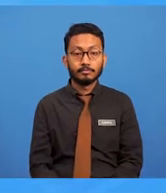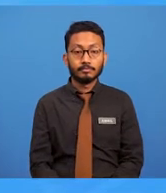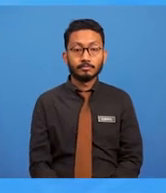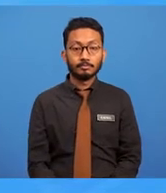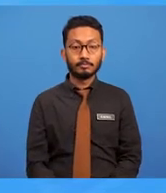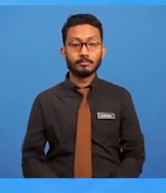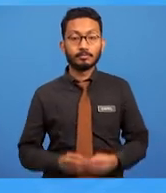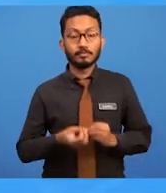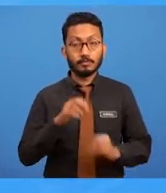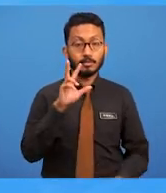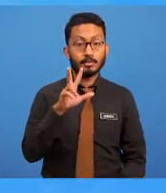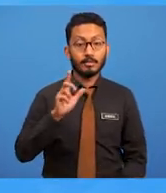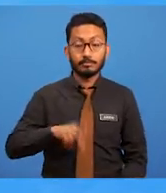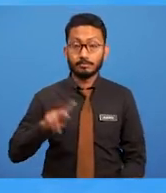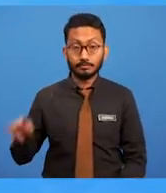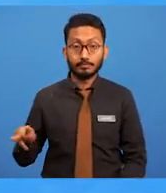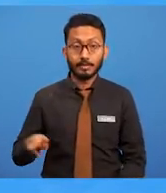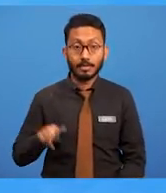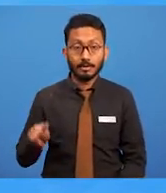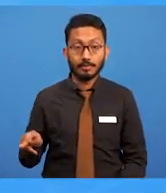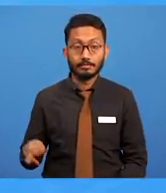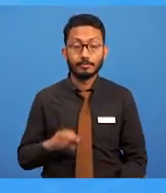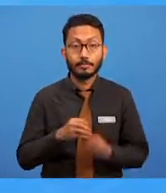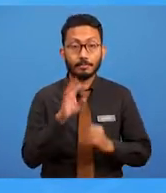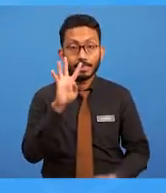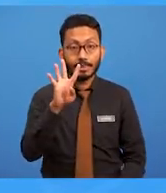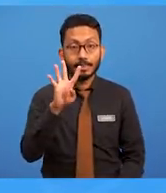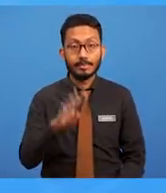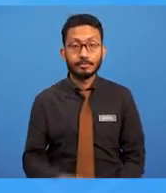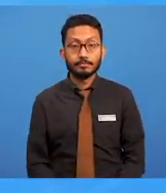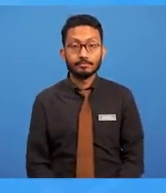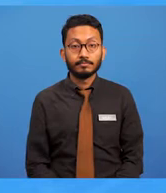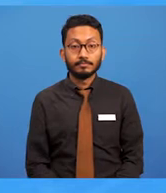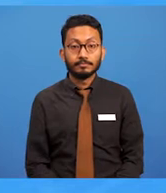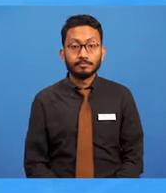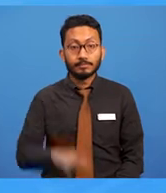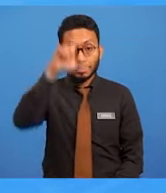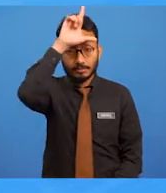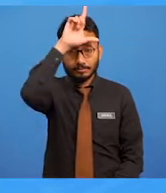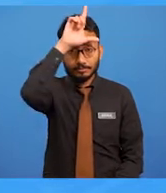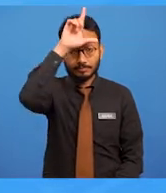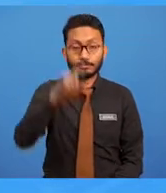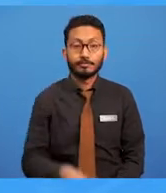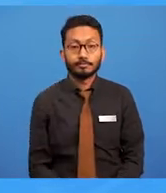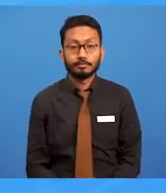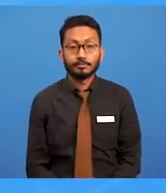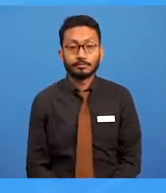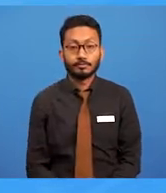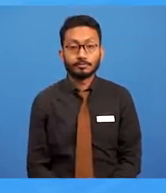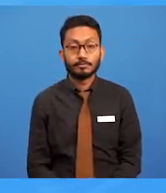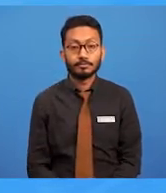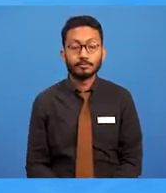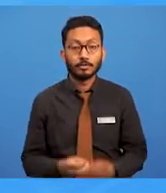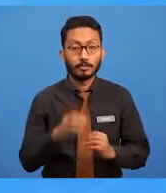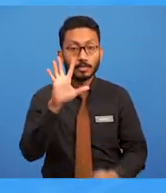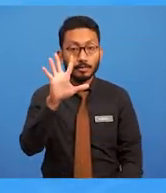kanak-kanak. Yang keempat, lelaki. Yang